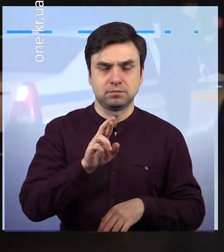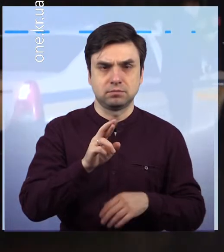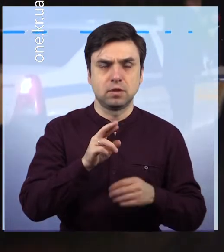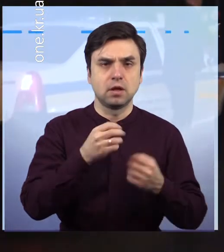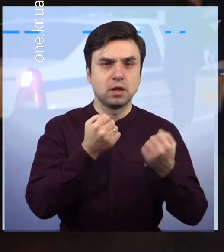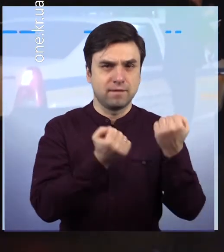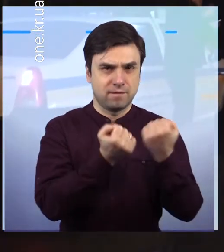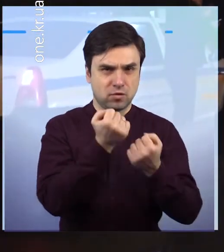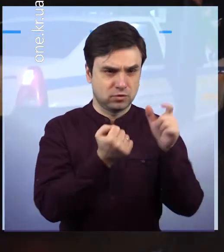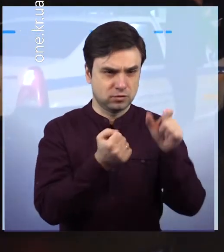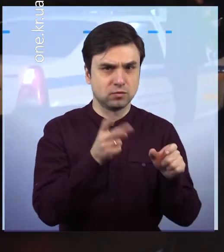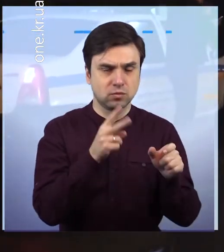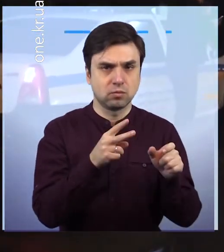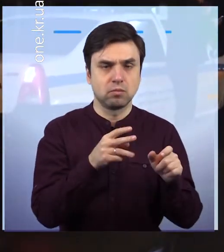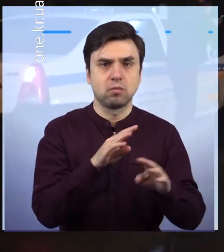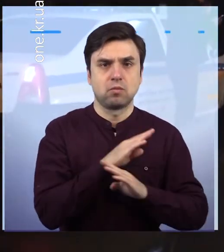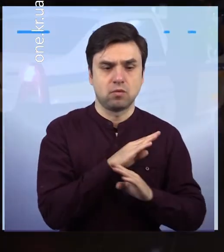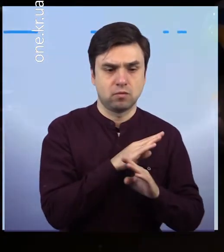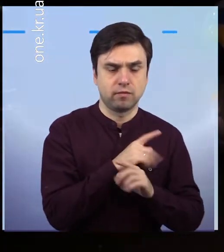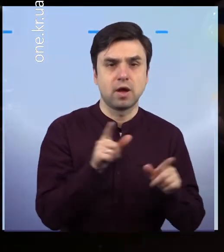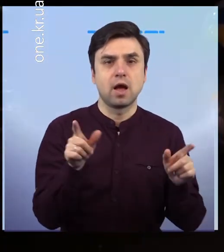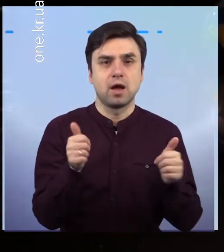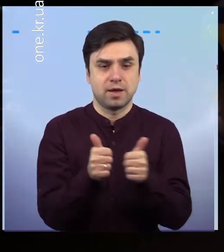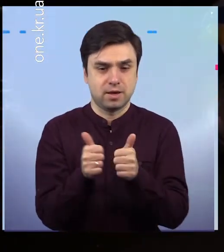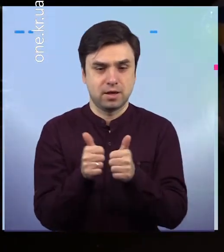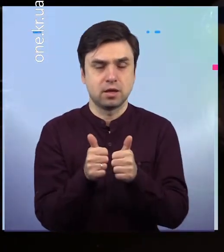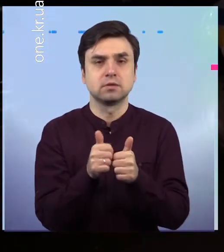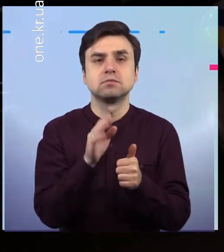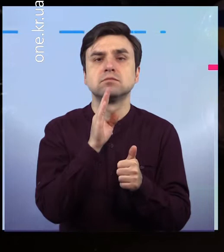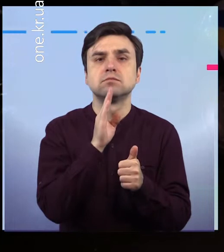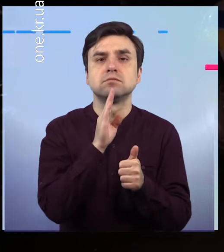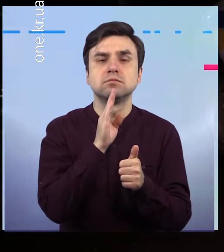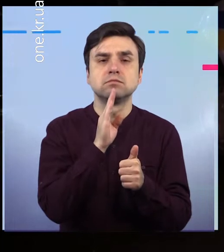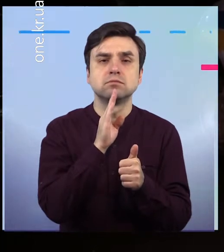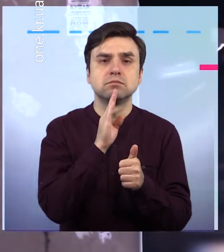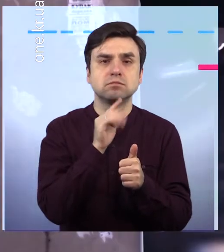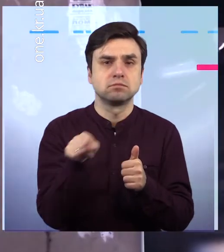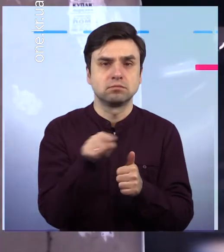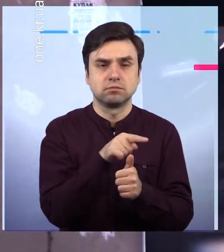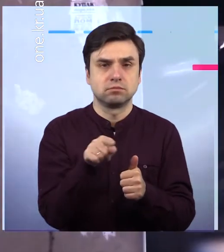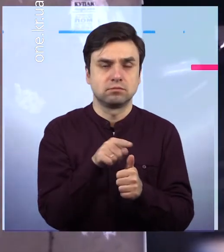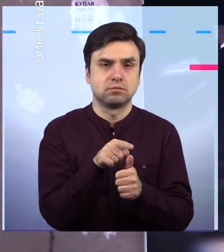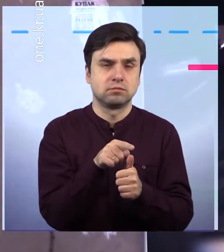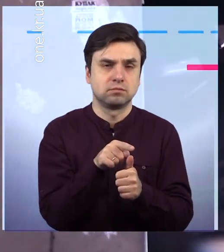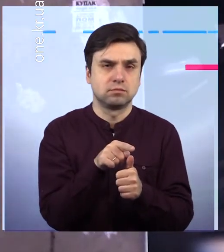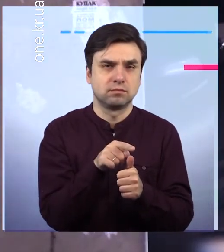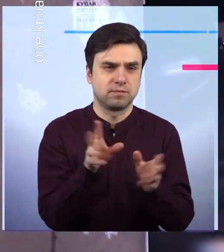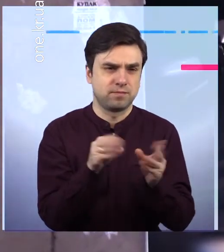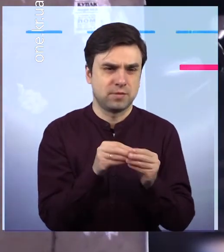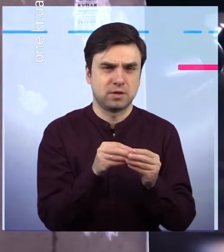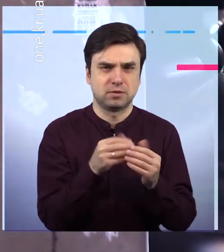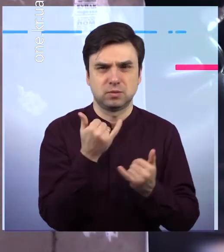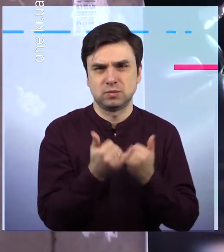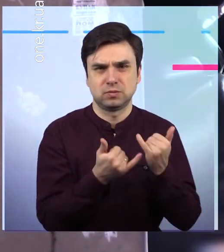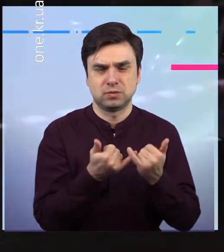його співмешканка. Дівчина стверджувала, що прямо на ходу покійний накинувся на неї з ножем та під час штовханини смертельно поранив